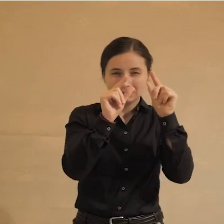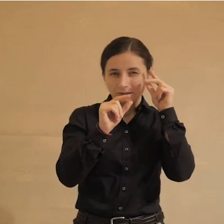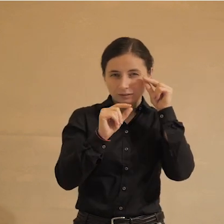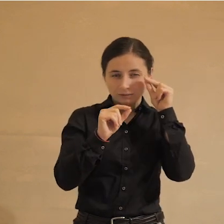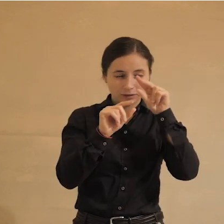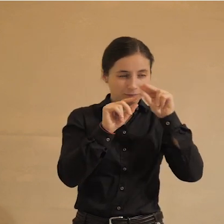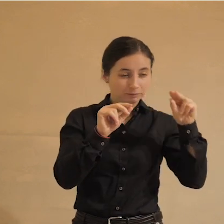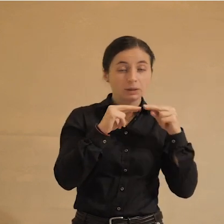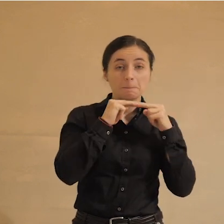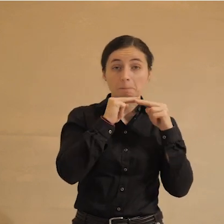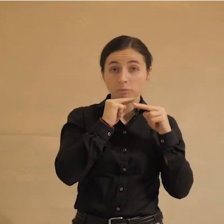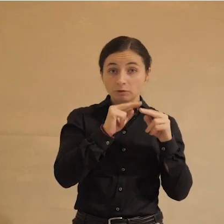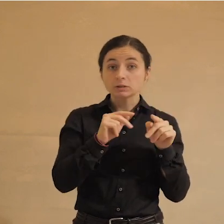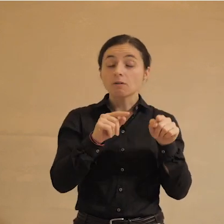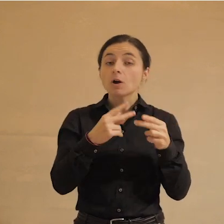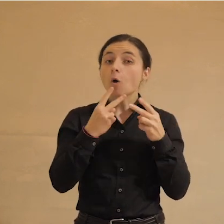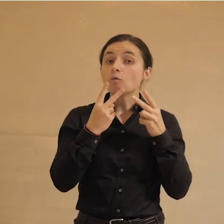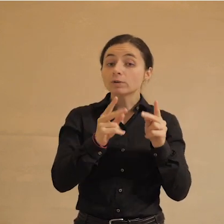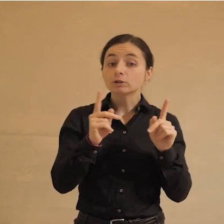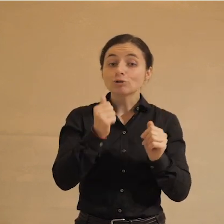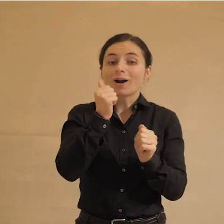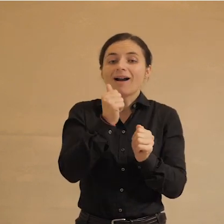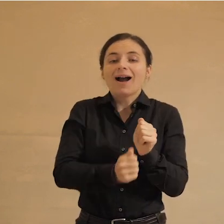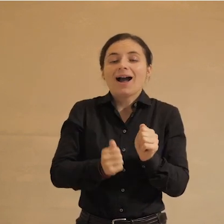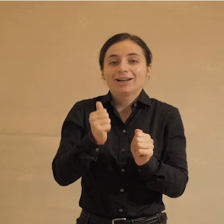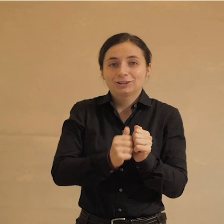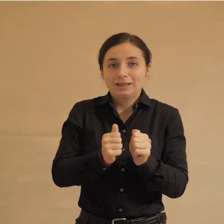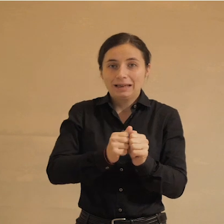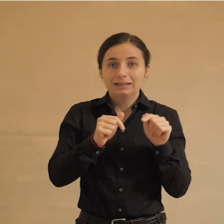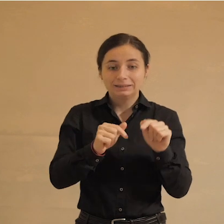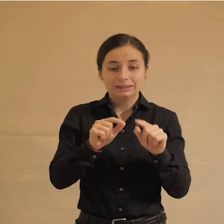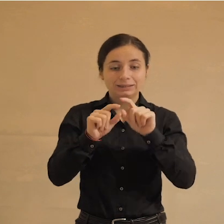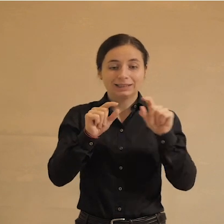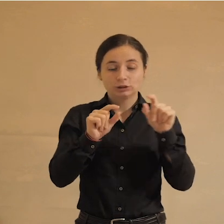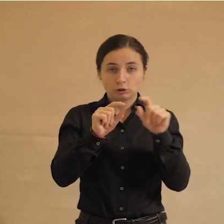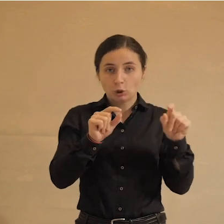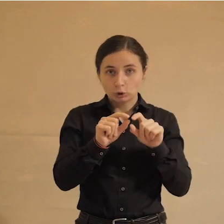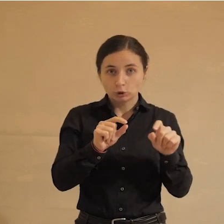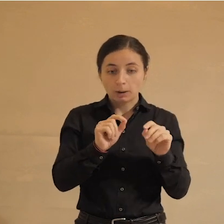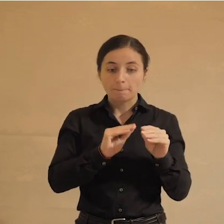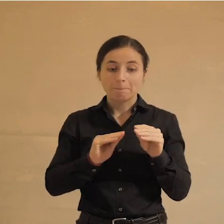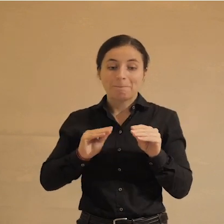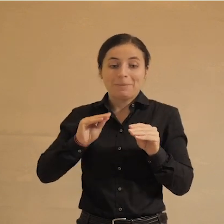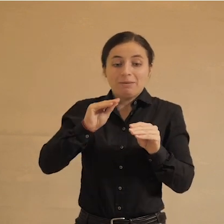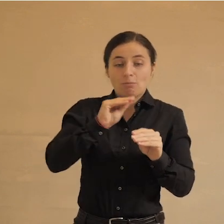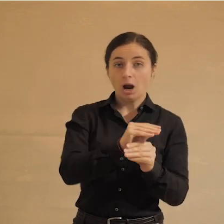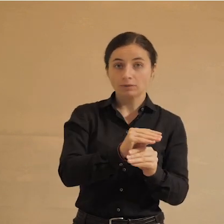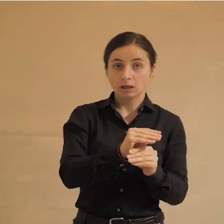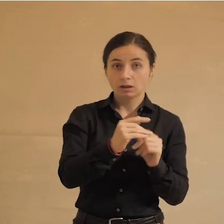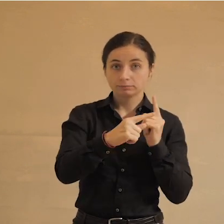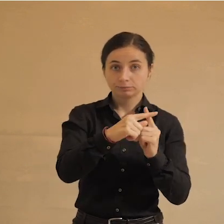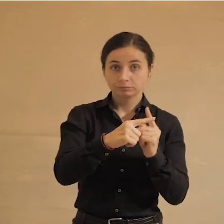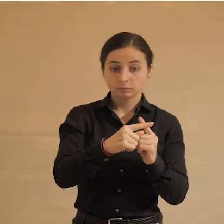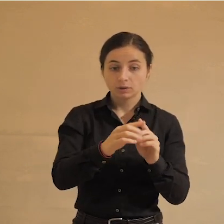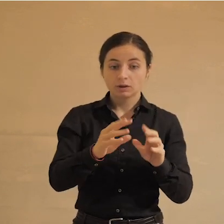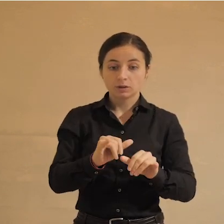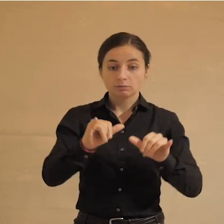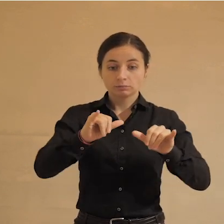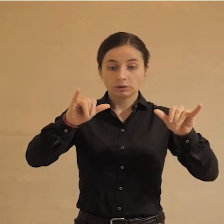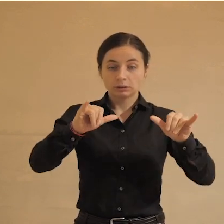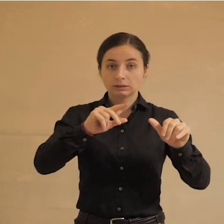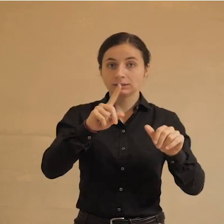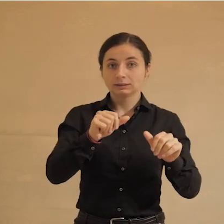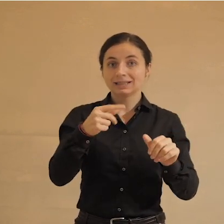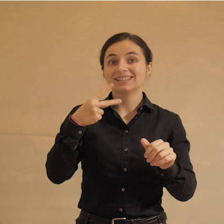повнимательнее, вы увидите, что каждая из этих строчек прибавила. Все подросли за